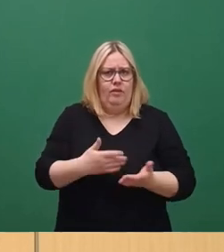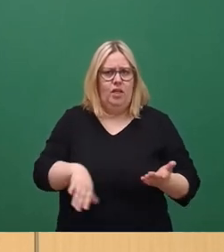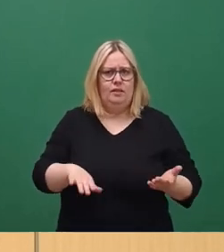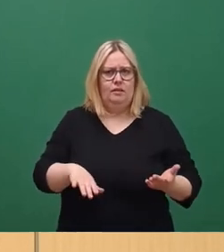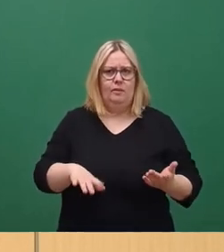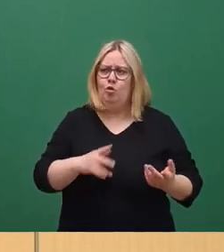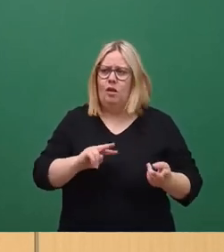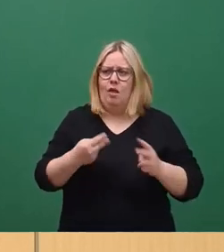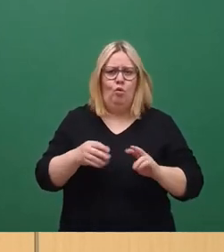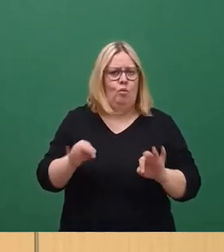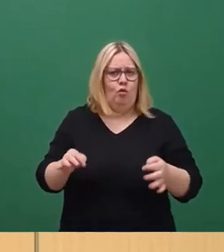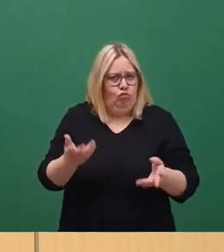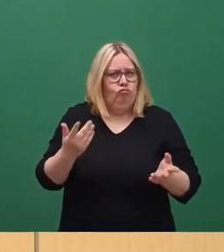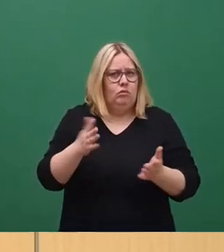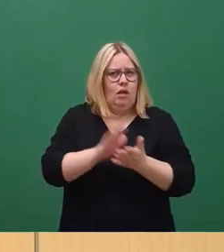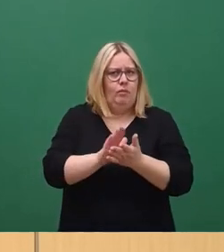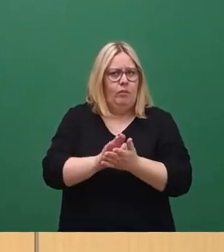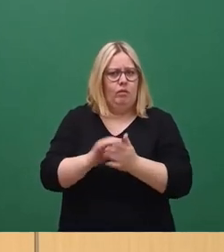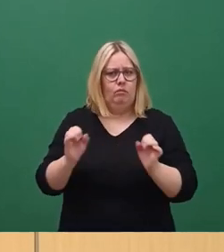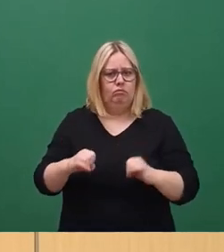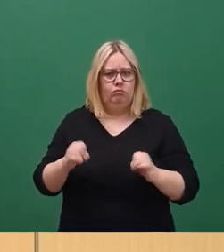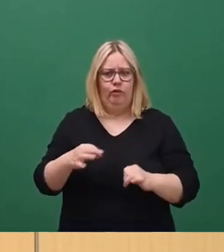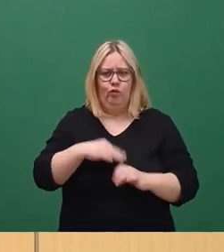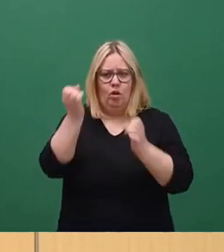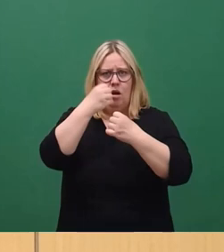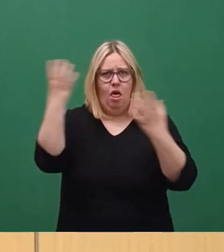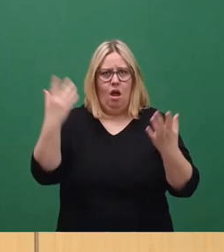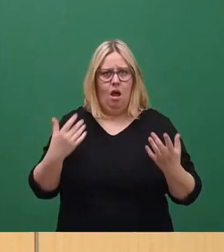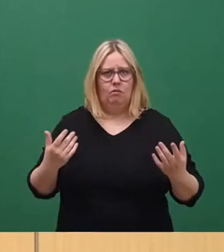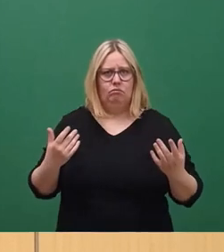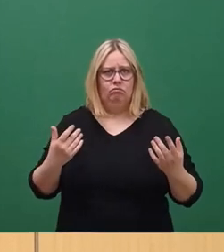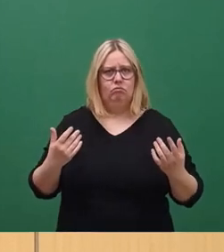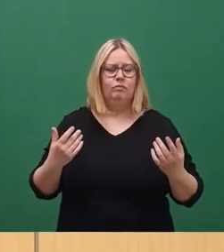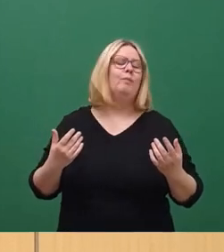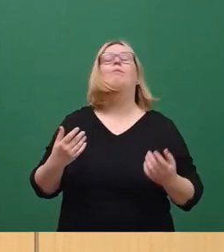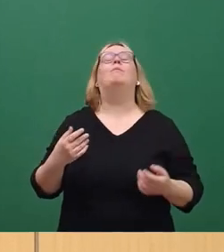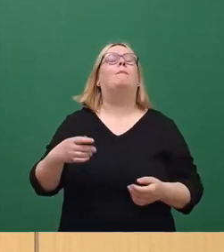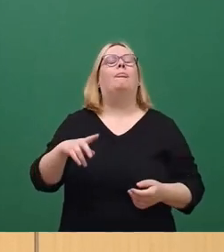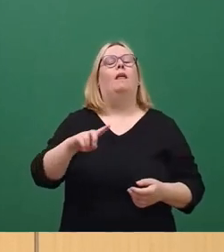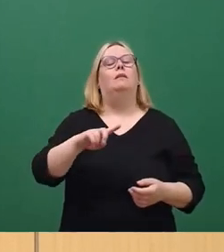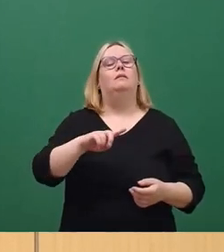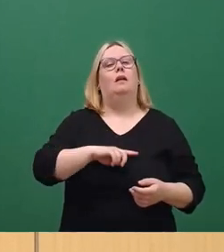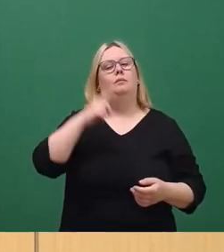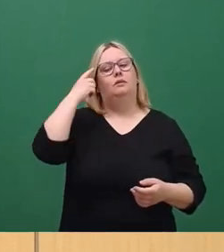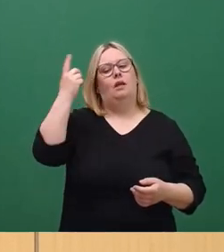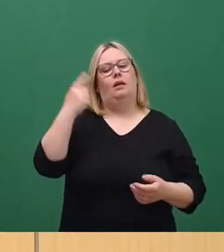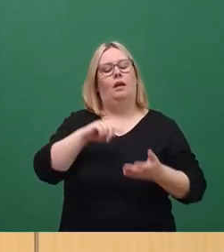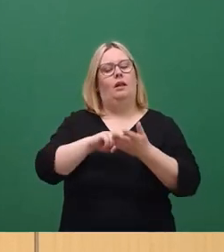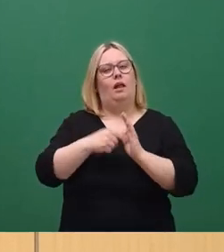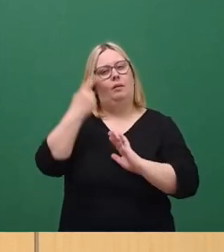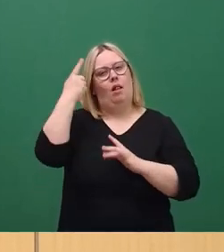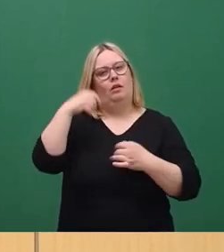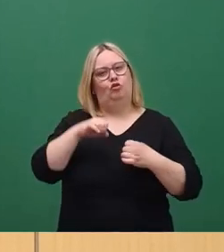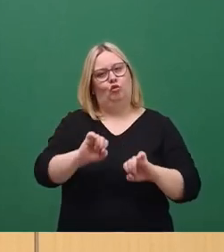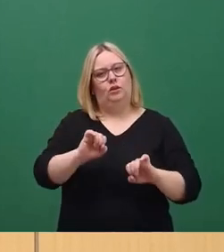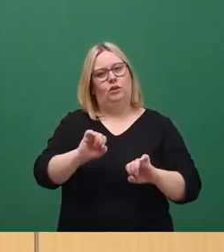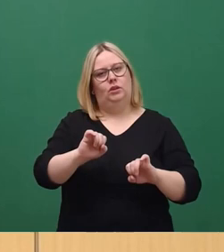Hinderungsgründe gibt. Das ist für mich ganz klar. Ich denke, dass der Denkmalschutz für den Neustädter Markt